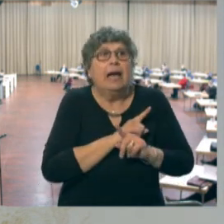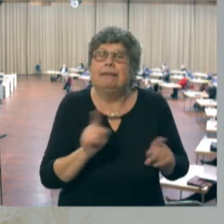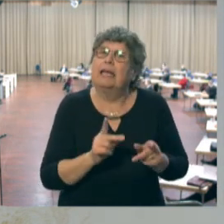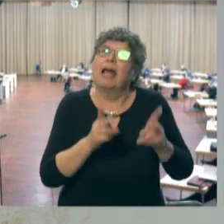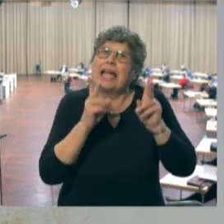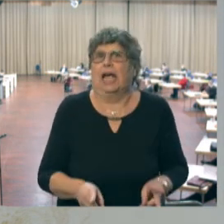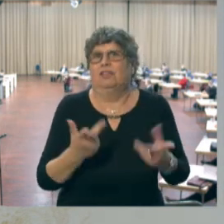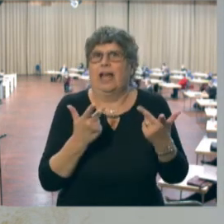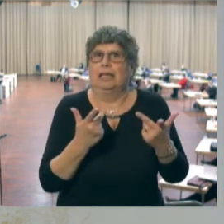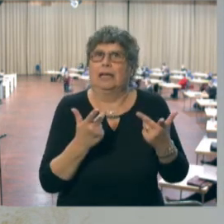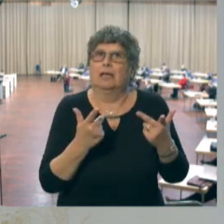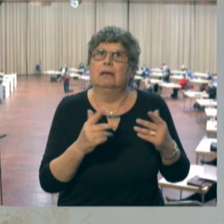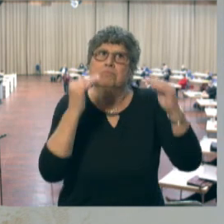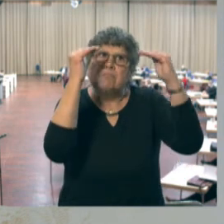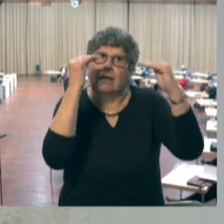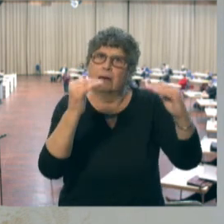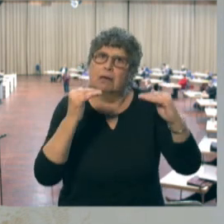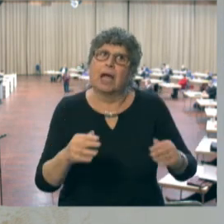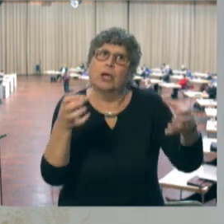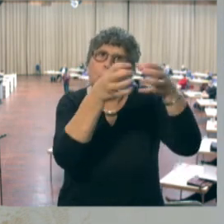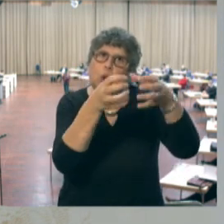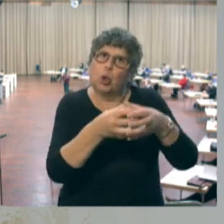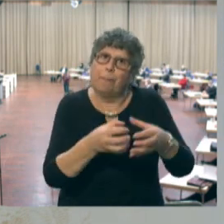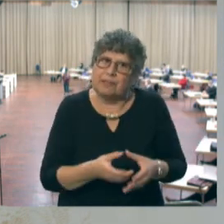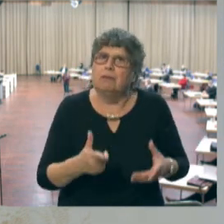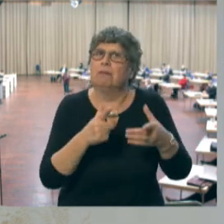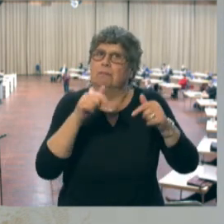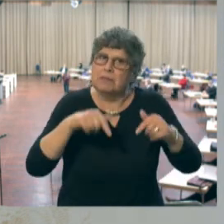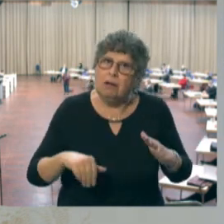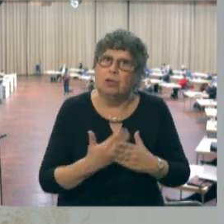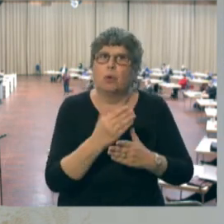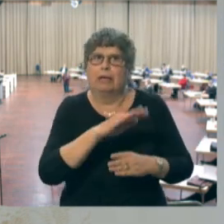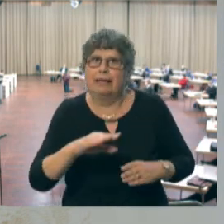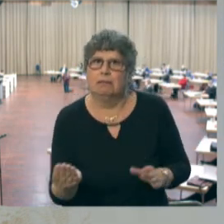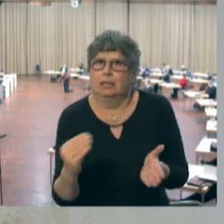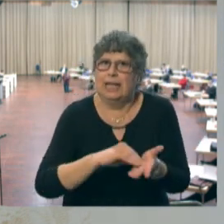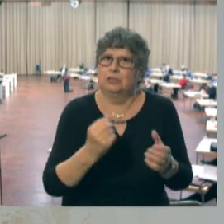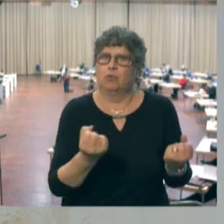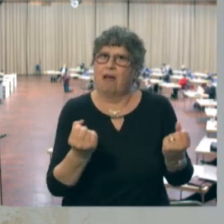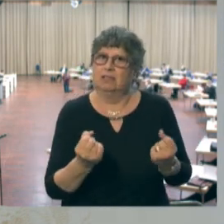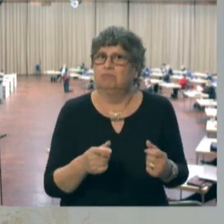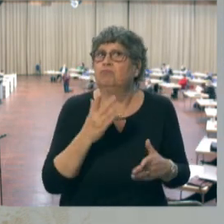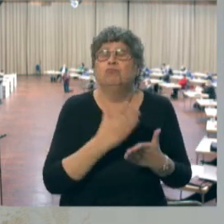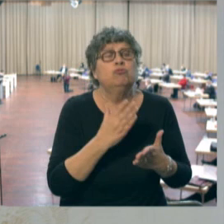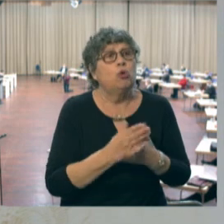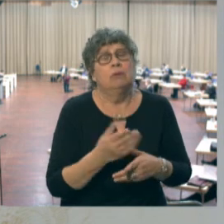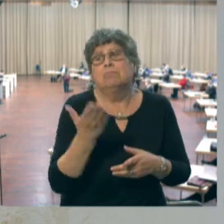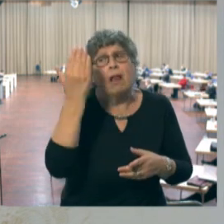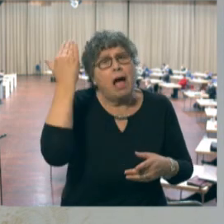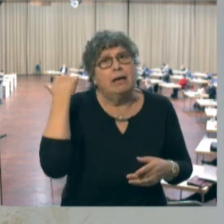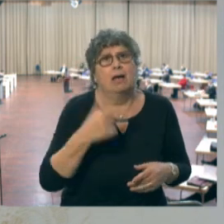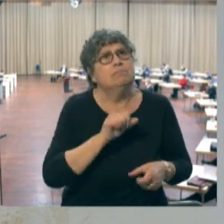gerechtfertigt, die Priorisierung zu unterlaufen. Und hier kritisieren wir als Fraktion ja schon seit einiger Zeit, dass dies also